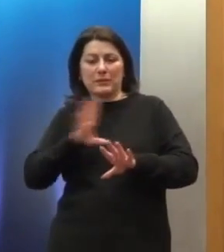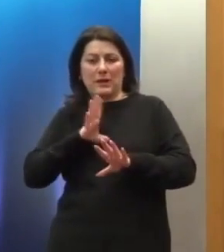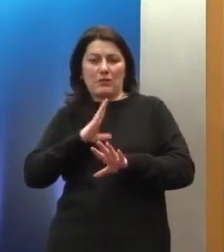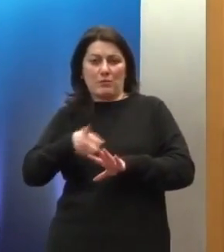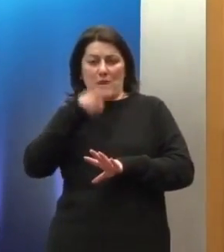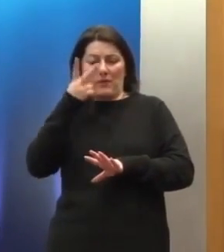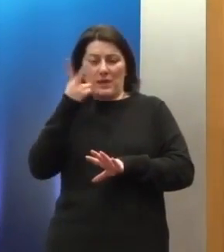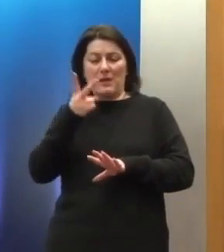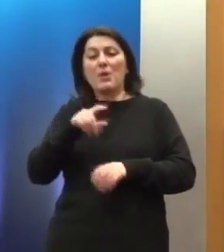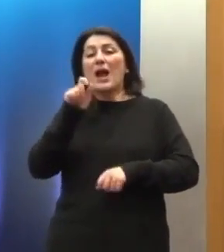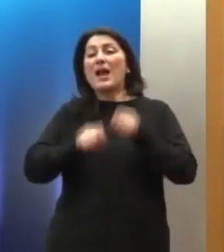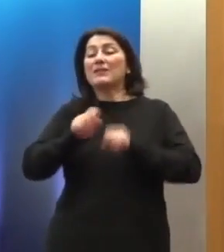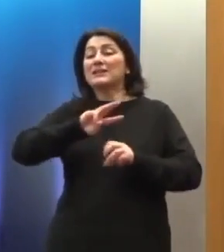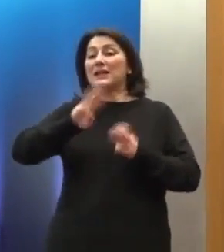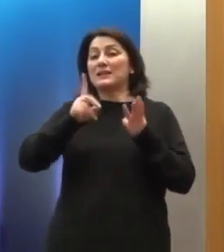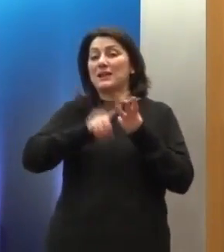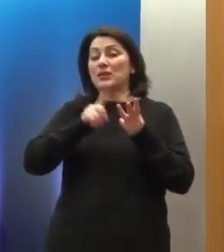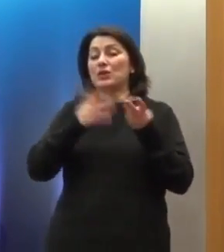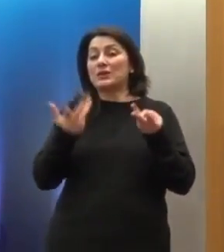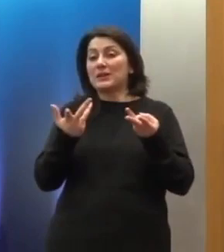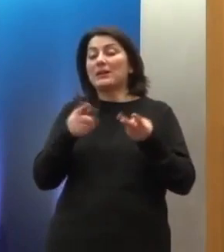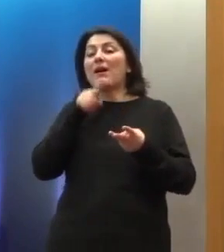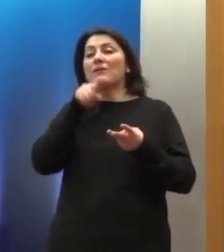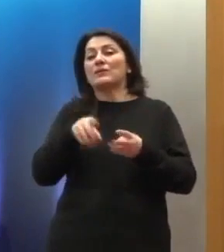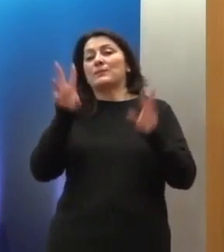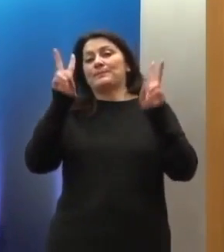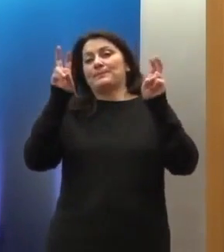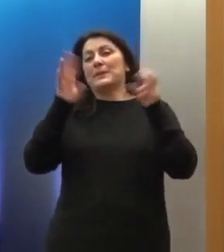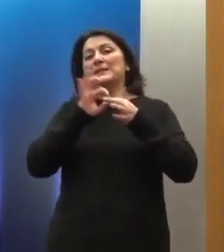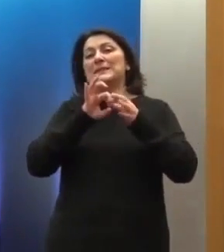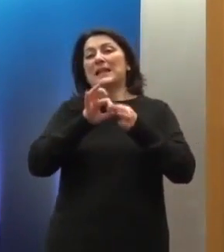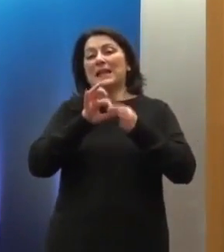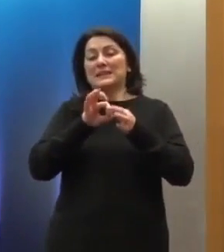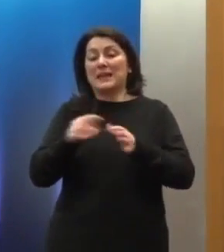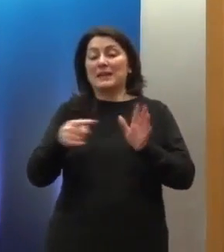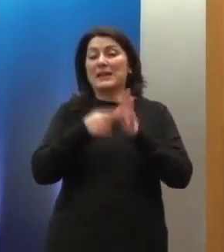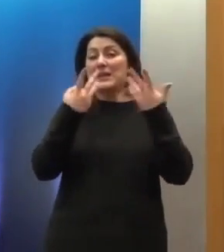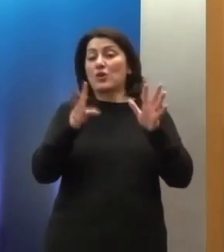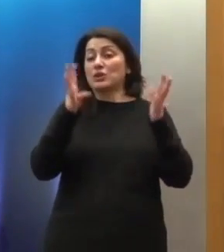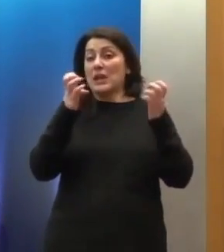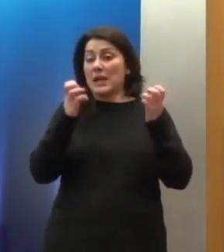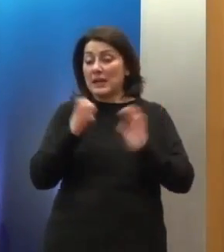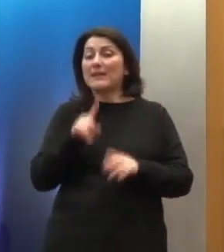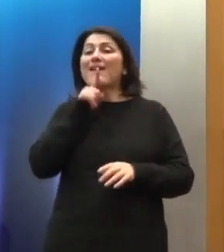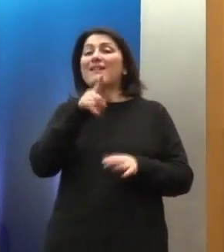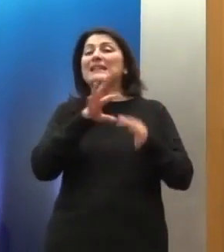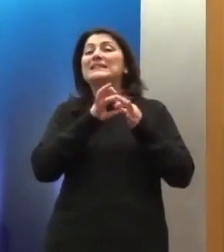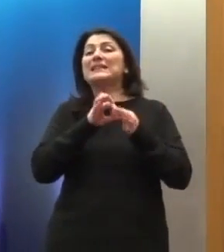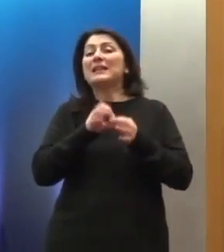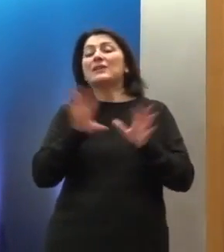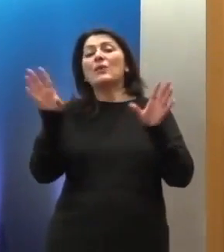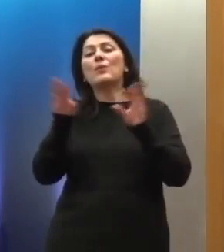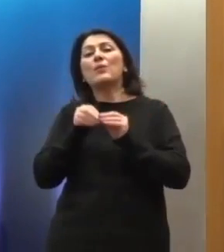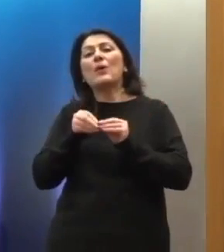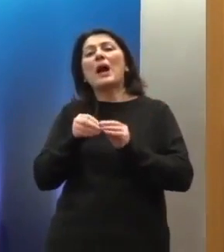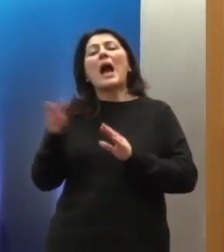τρίτο του πυλών, ο οποίος είναι ο πυλώνας συνεργασίας. Προφανώς, το 1990, ο πυλώνας συνεργασίας του Συμβουλίου της Ευρώπης απευθυνόταν ουσιαστικά στα κράτη-μέλη της